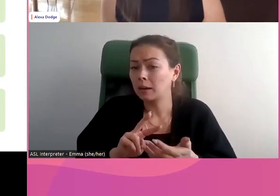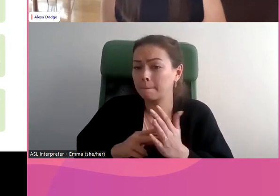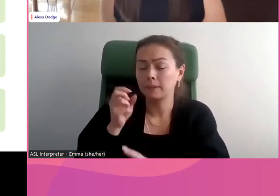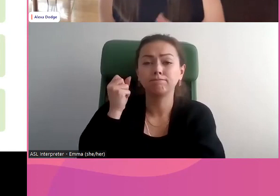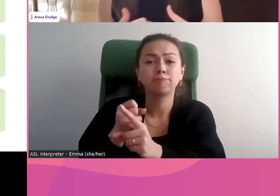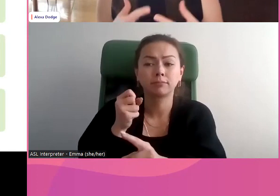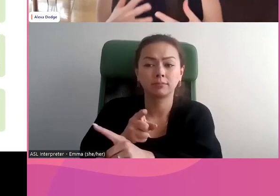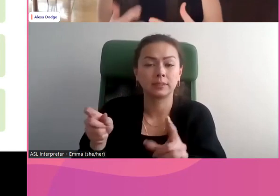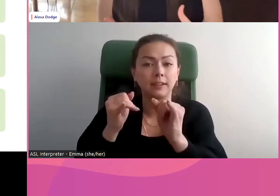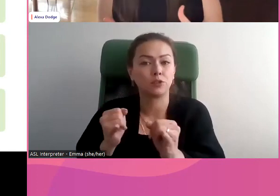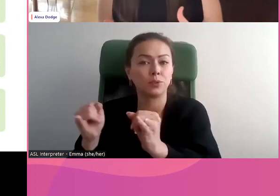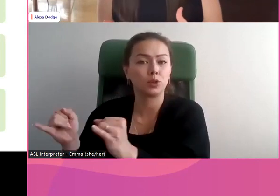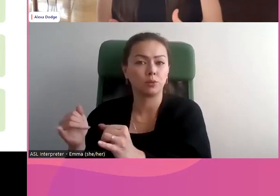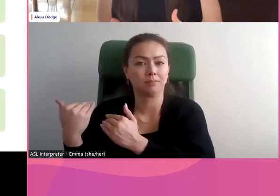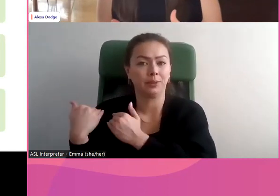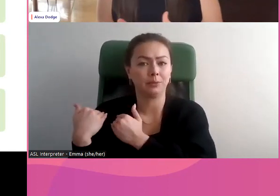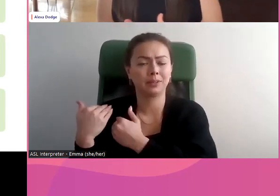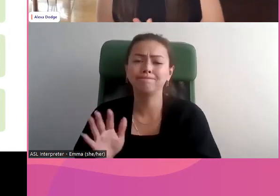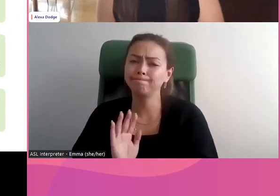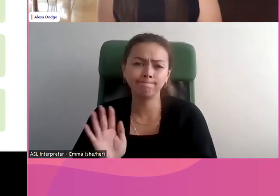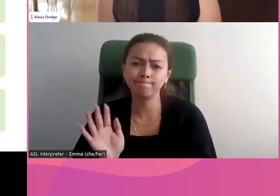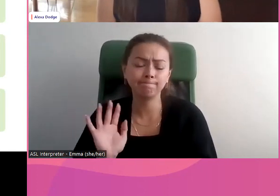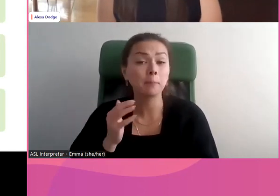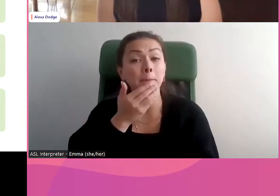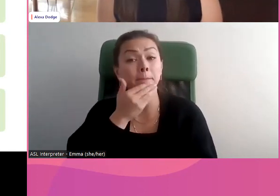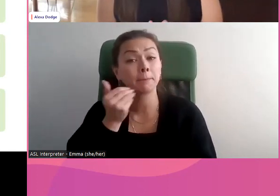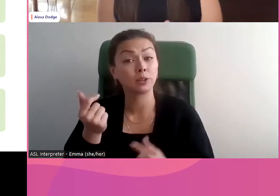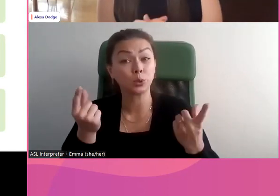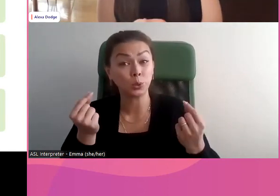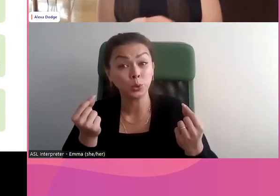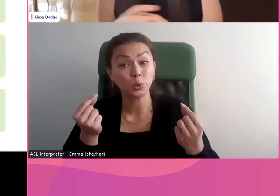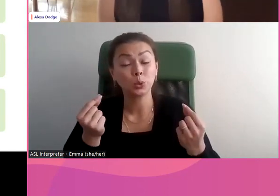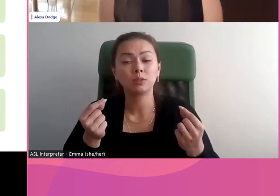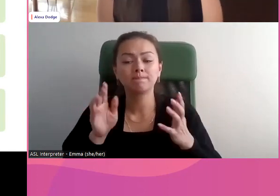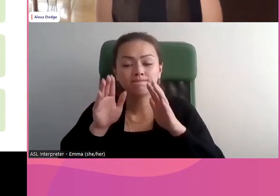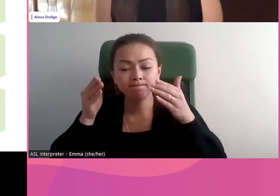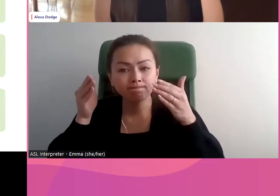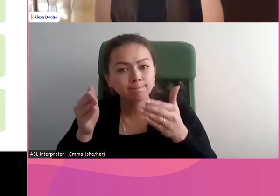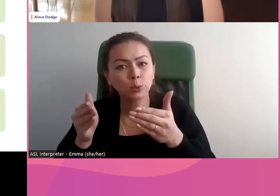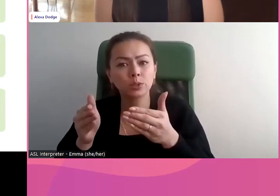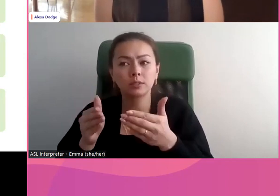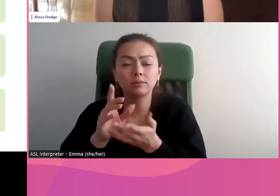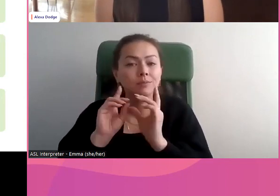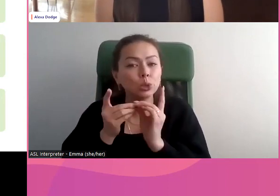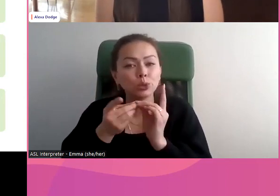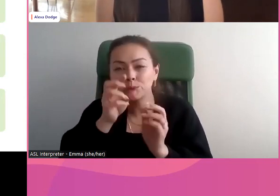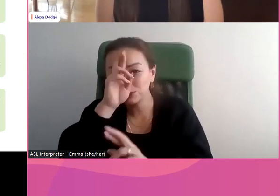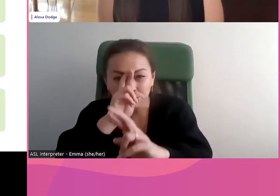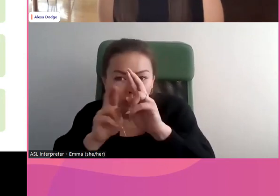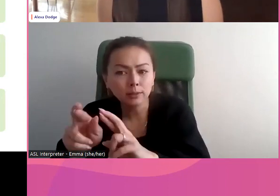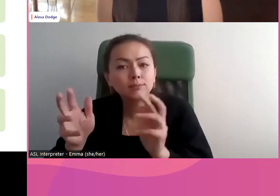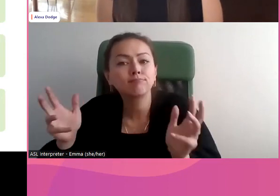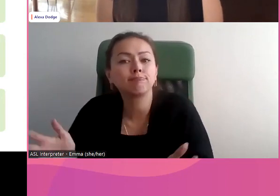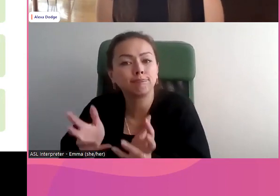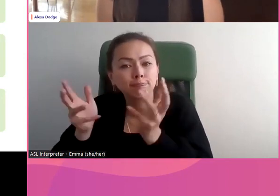sécurité en ligne, ça signifie qu'on se blâme ou on blâme la personne. Nous voulons nous concentrer